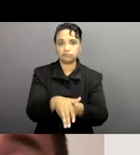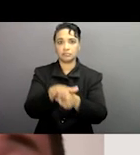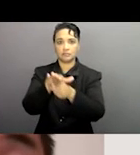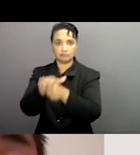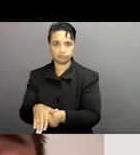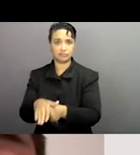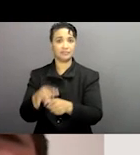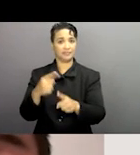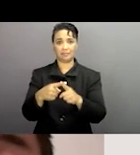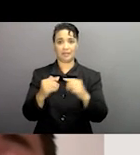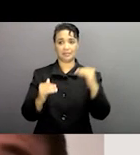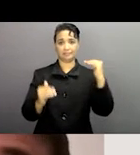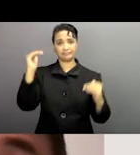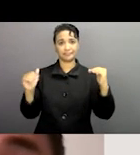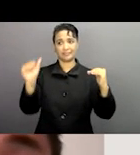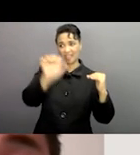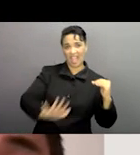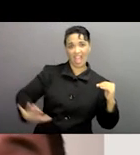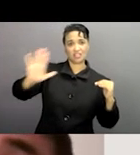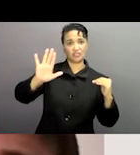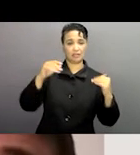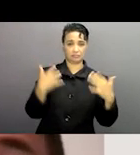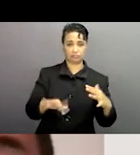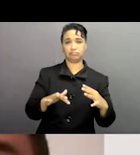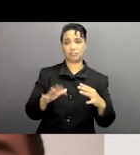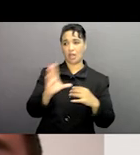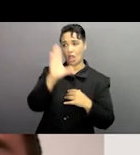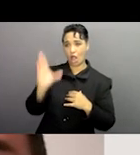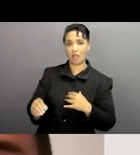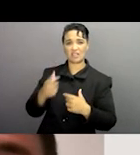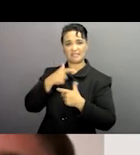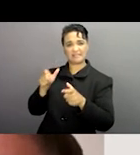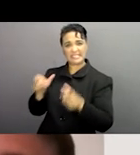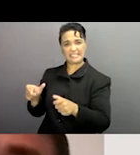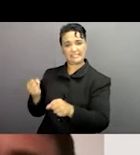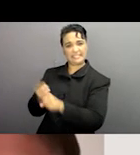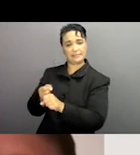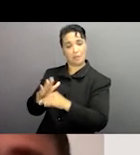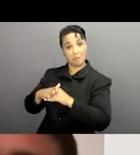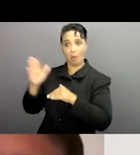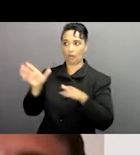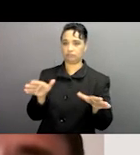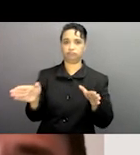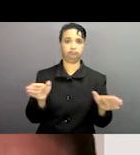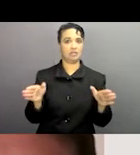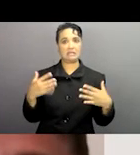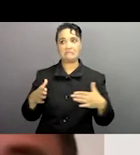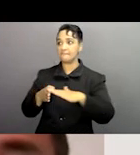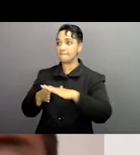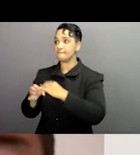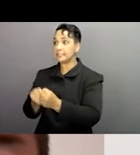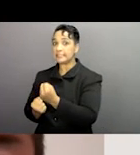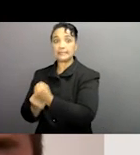dans certains cas en Asie et aussi bien en Afrique etc. il semble avoir